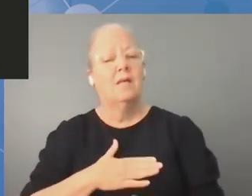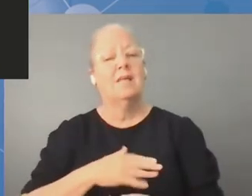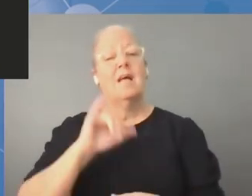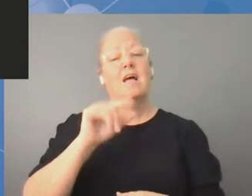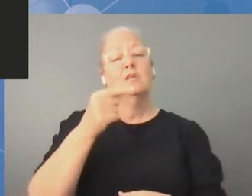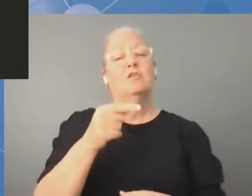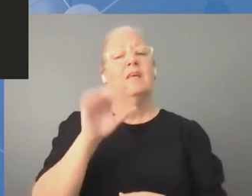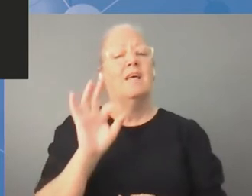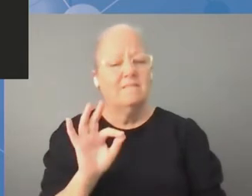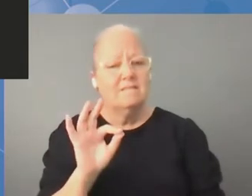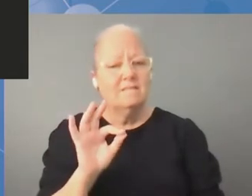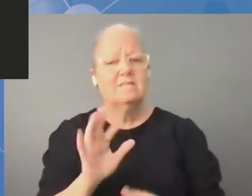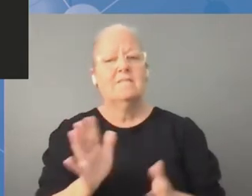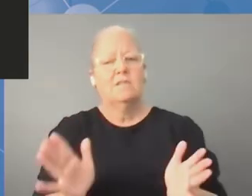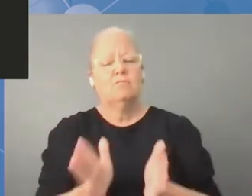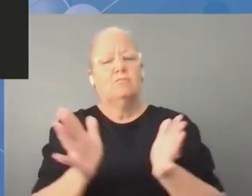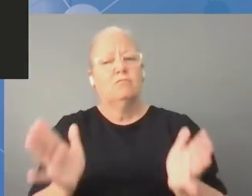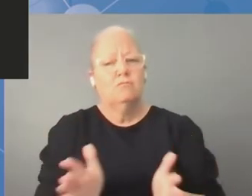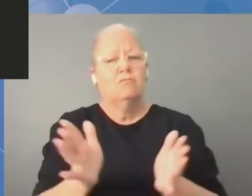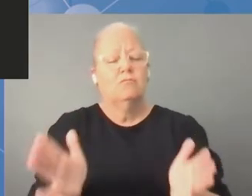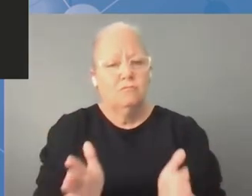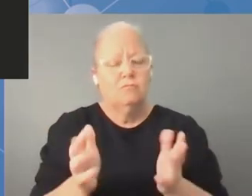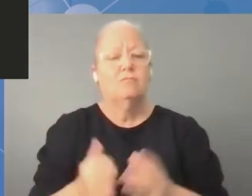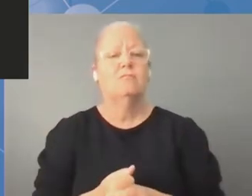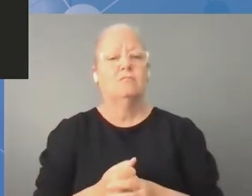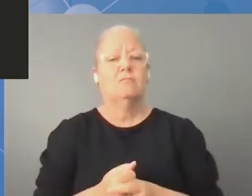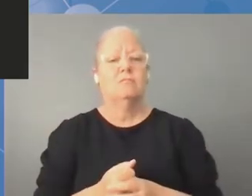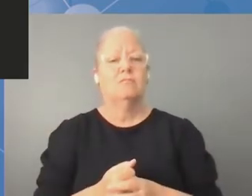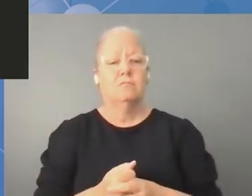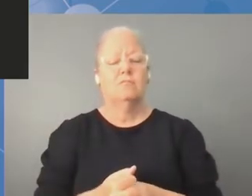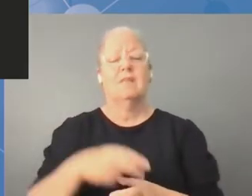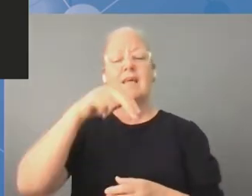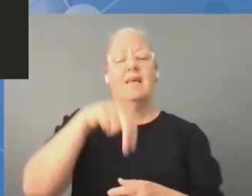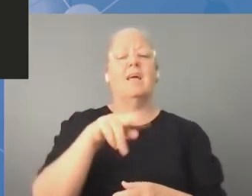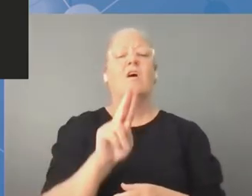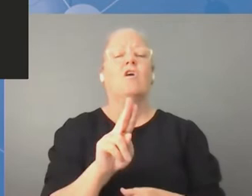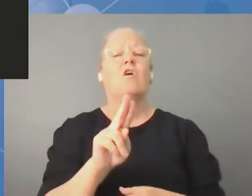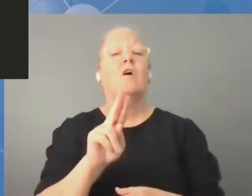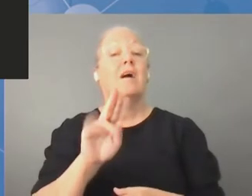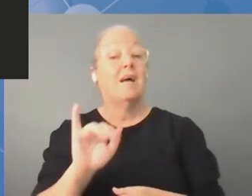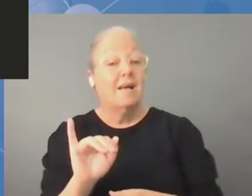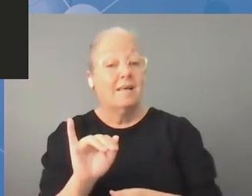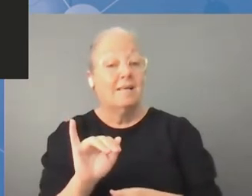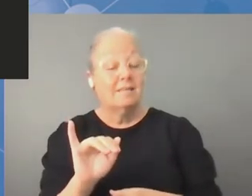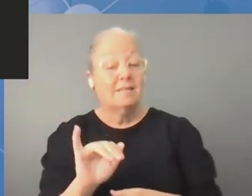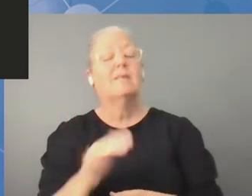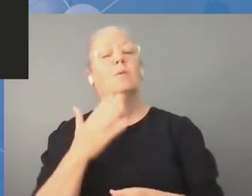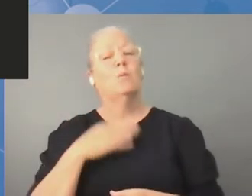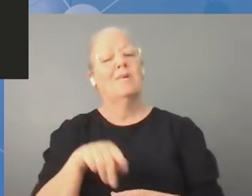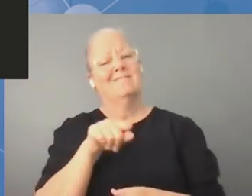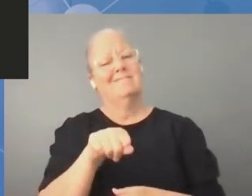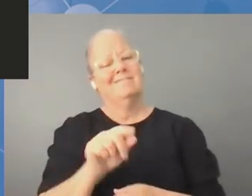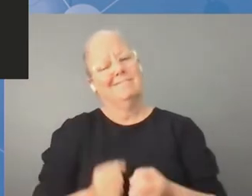Mam taką prośbę. Chciałabym, żeby w ramach Szczytu Cyfrowego IGF